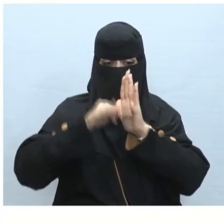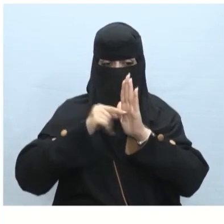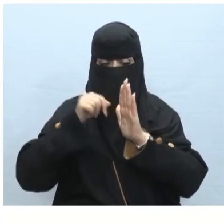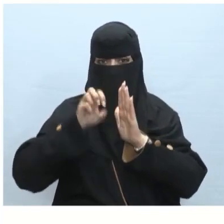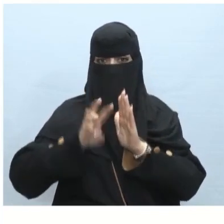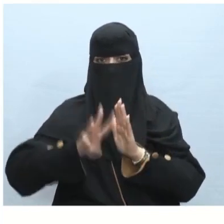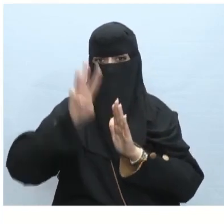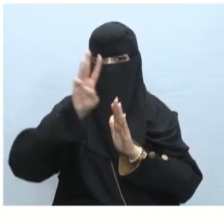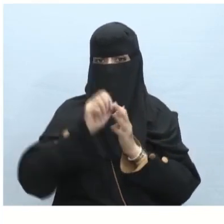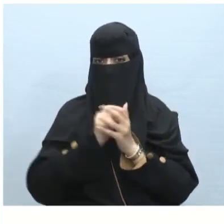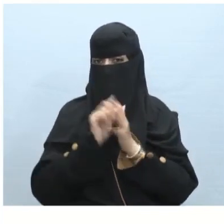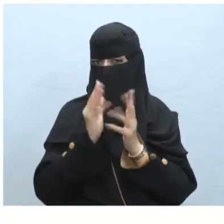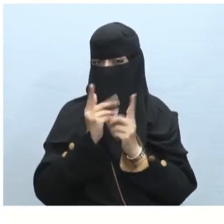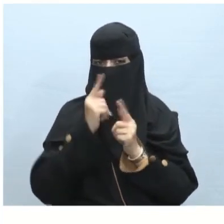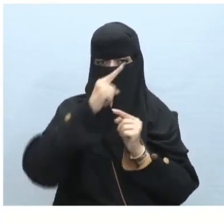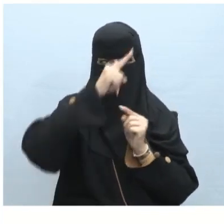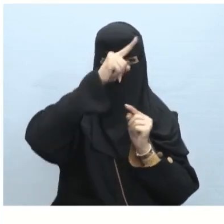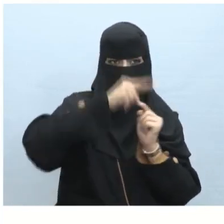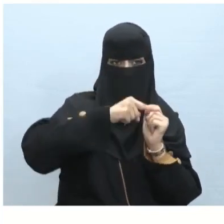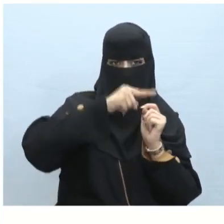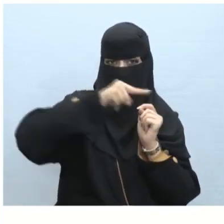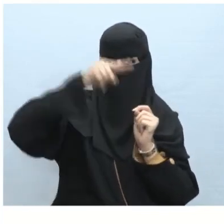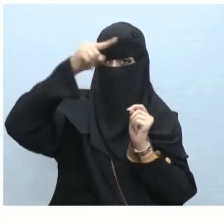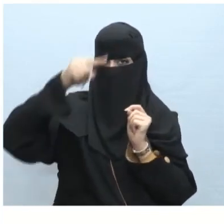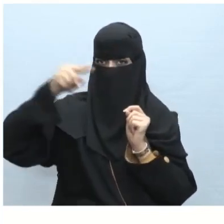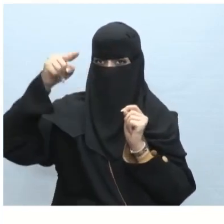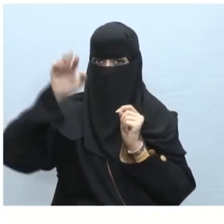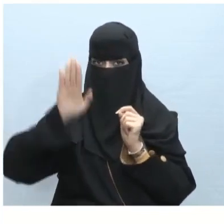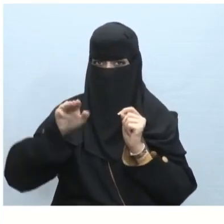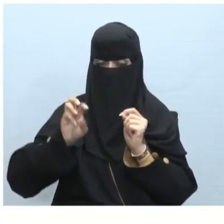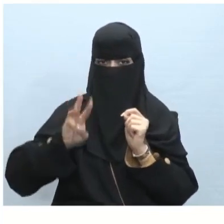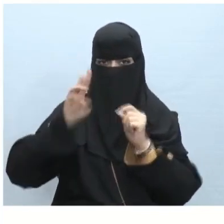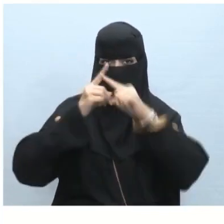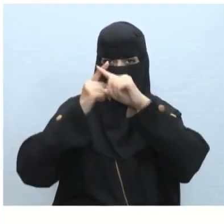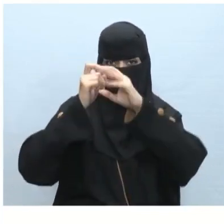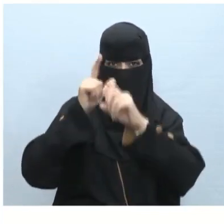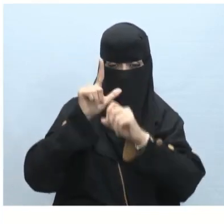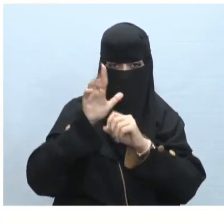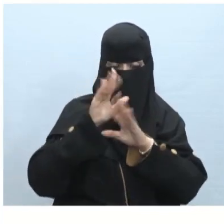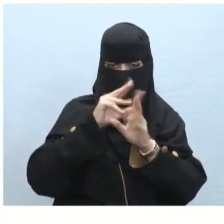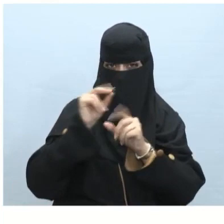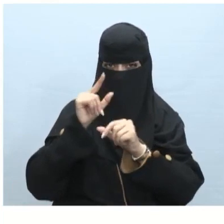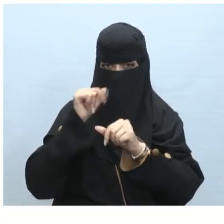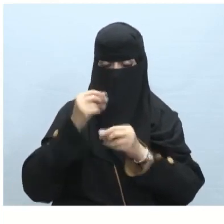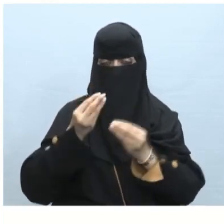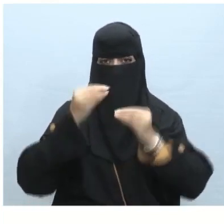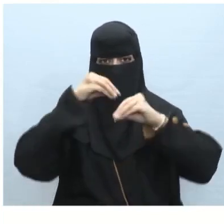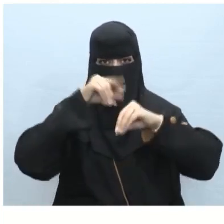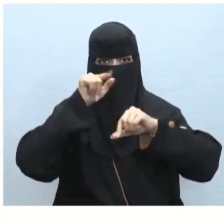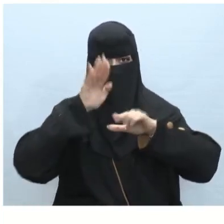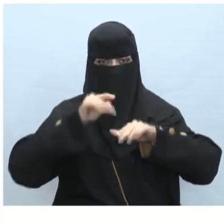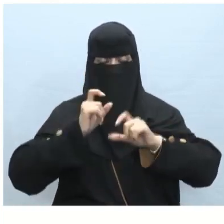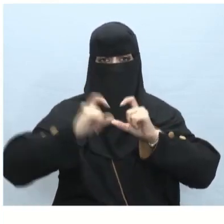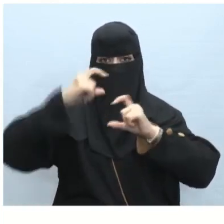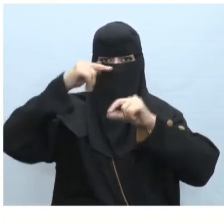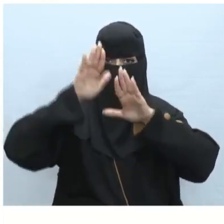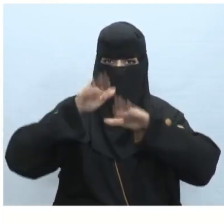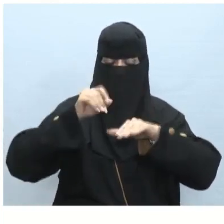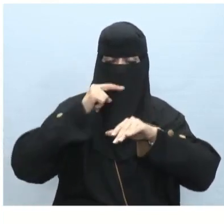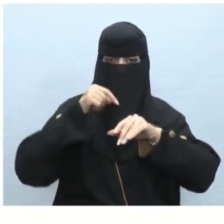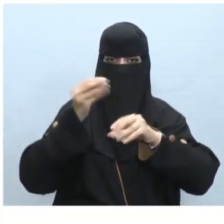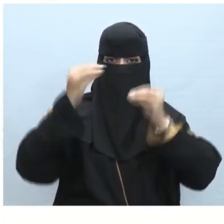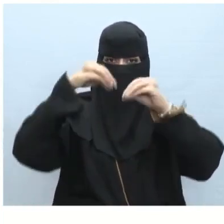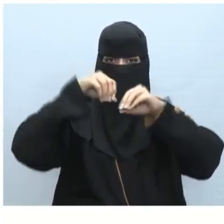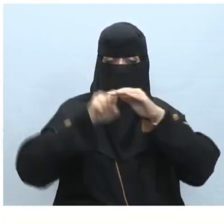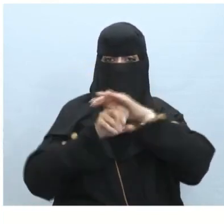Microsoft Word والمخططات المستخدمة في Microsoft Excel تفيد هذه الأدوات في برنامج Microsoft